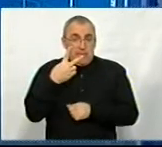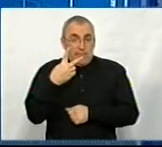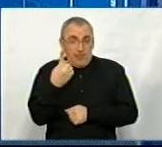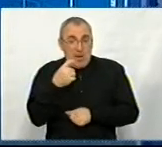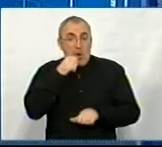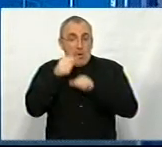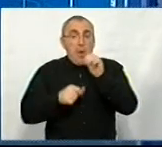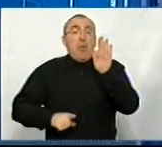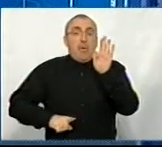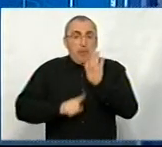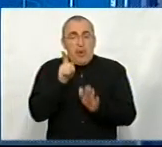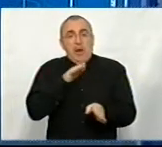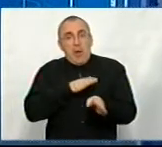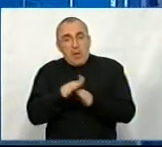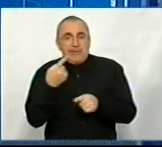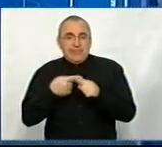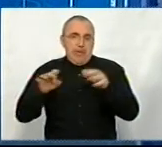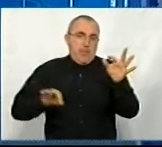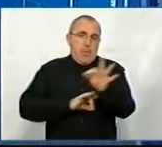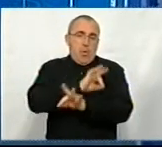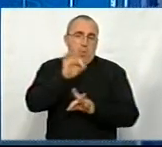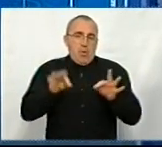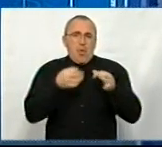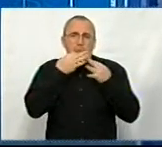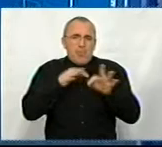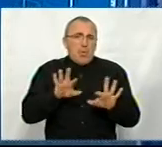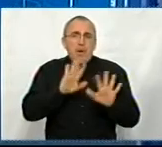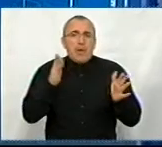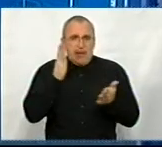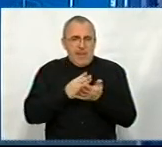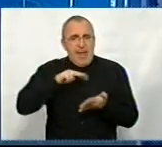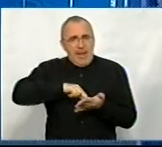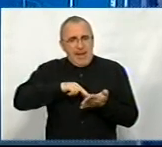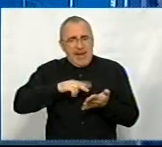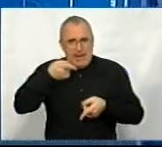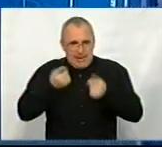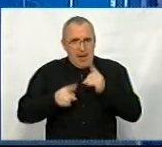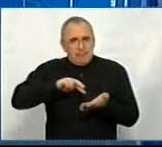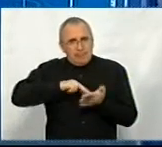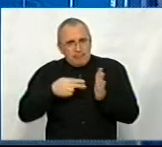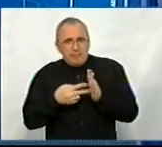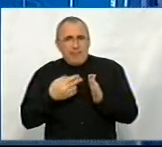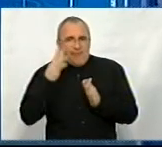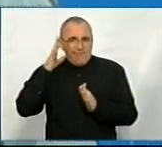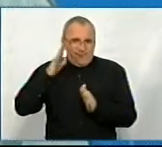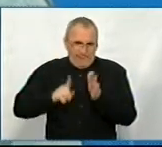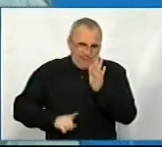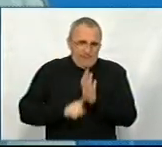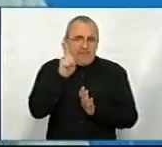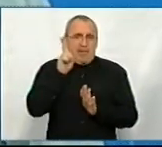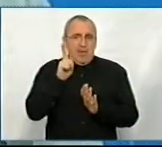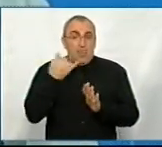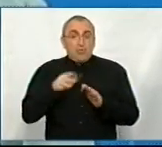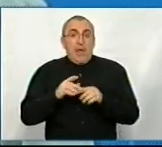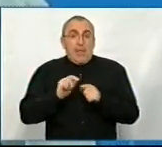році почнуть реалізовуватись ці проекти. Тобто, в будь-якому разі є реально заплановані кроки на втілення цих ідей. Так, вже на виході.